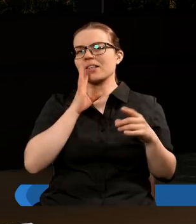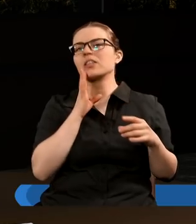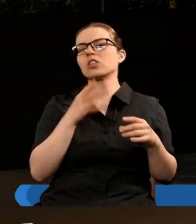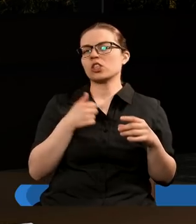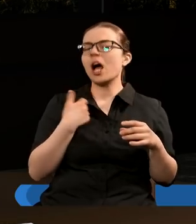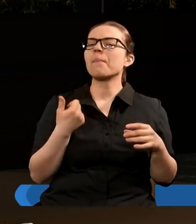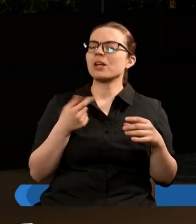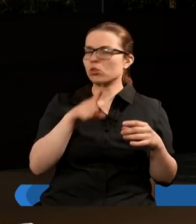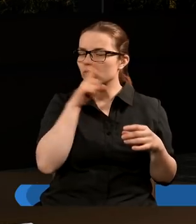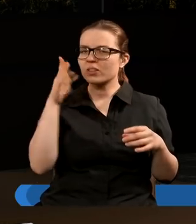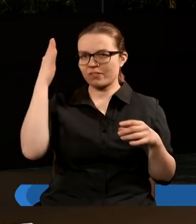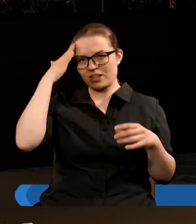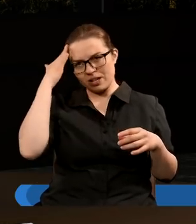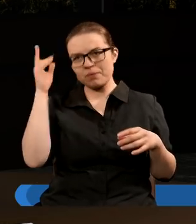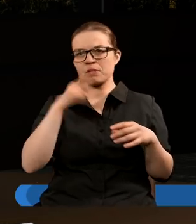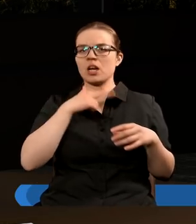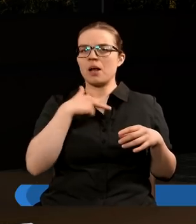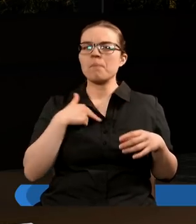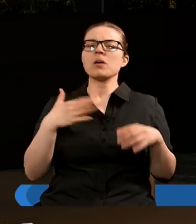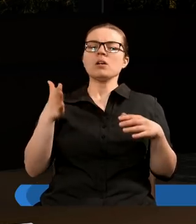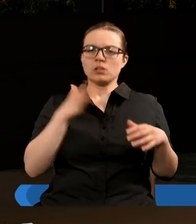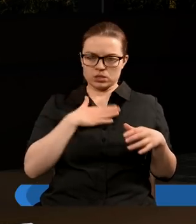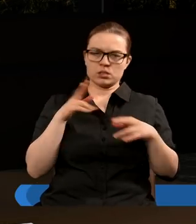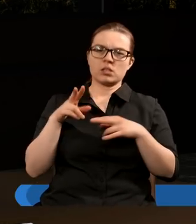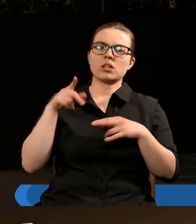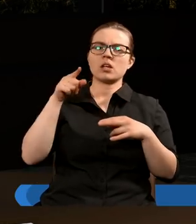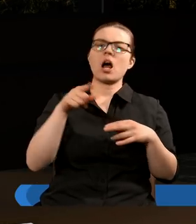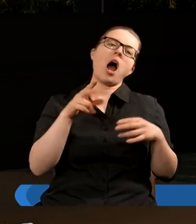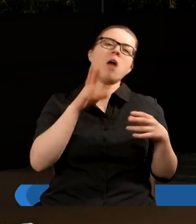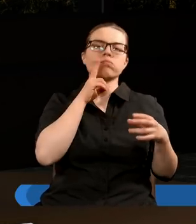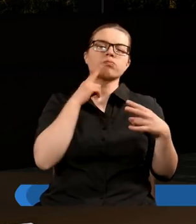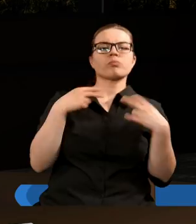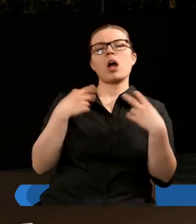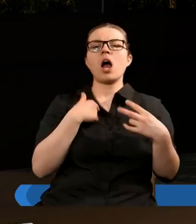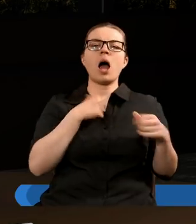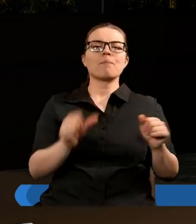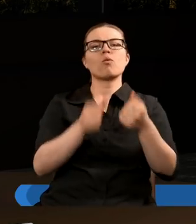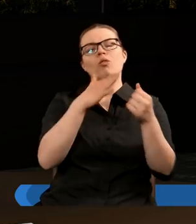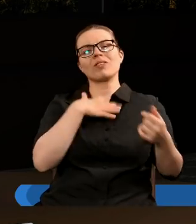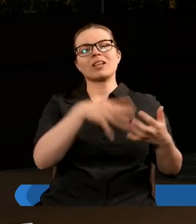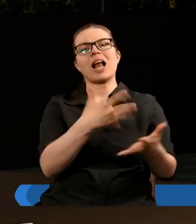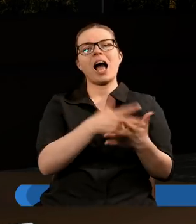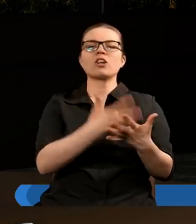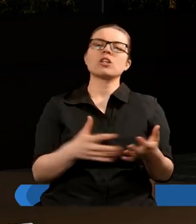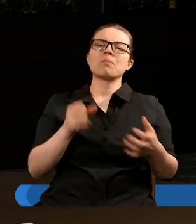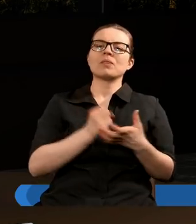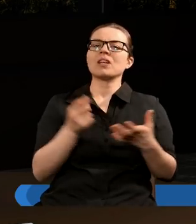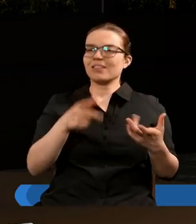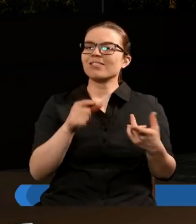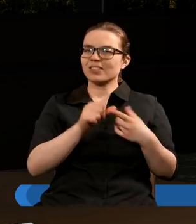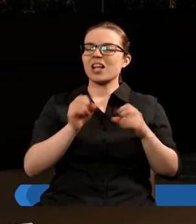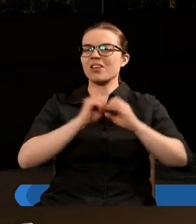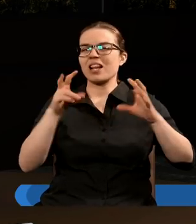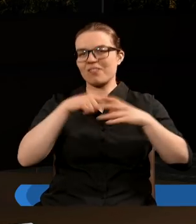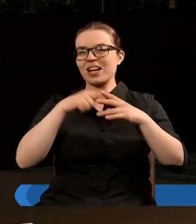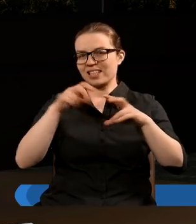wiedzieli, że my mamy prawo być Bogiem na ziemi, my mamy prawo zmieniać Boże przykazania i dokładnie w ten sposób objawia się to